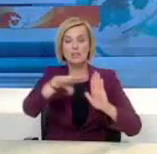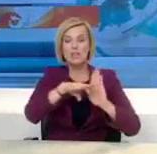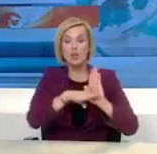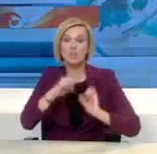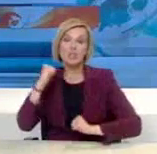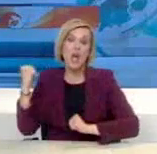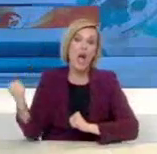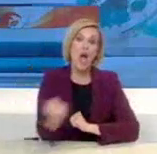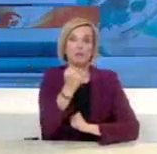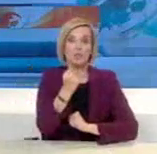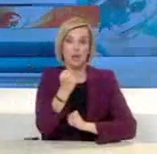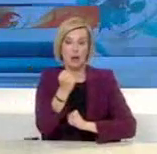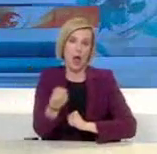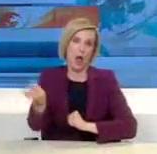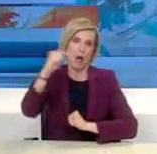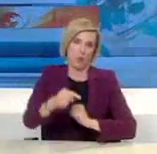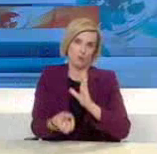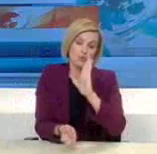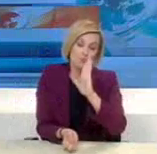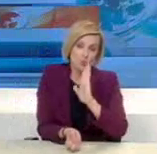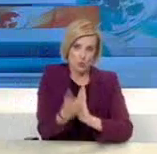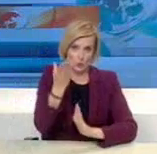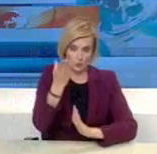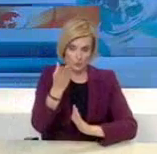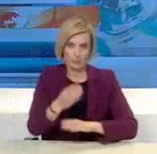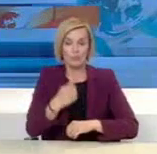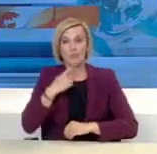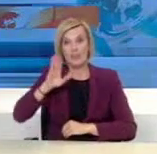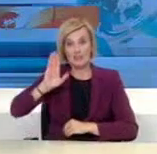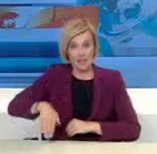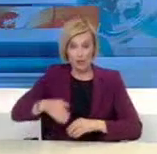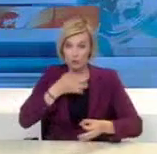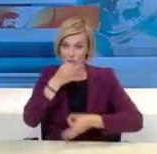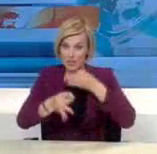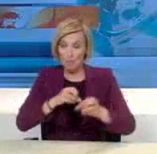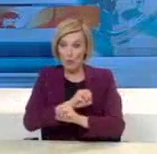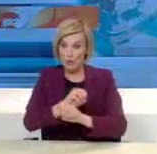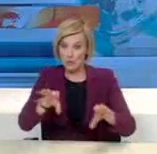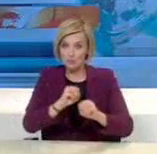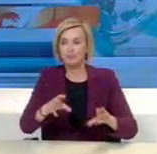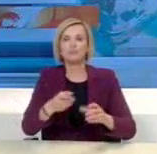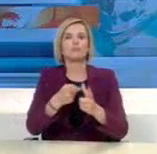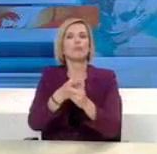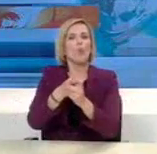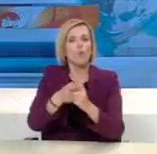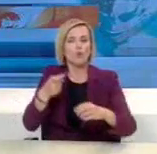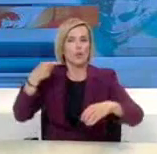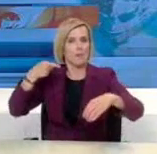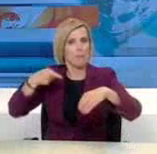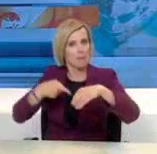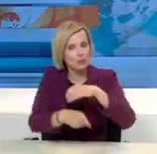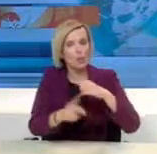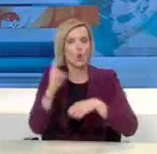θέτουν οι νέοι περιορισμοί στις μετακινήσεις μας. Τέλος θέλω να σας ενημερώσω ότι τα μέσα μαζικής μεταφοράς λειτουργούν